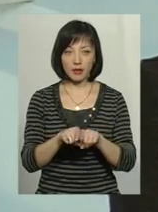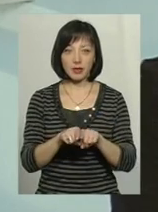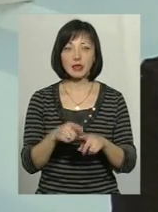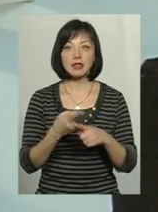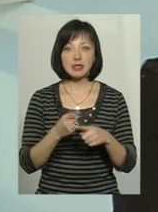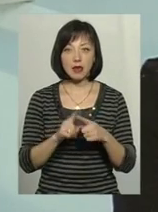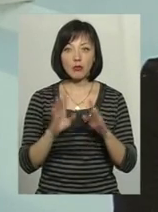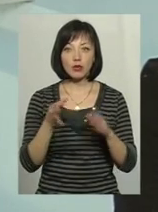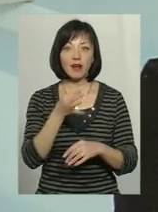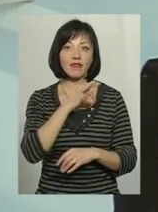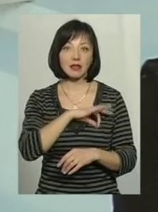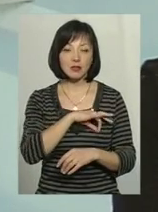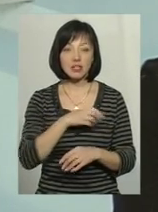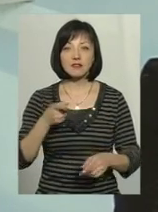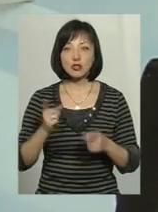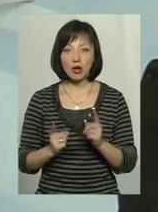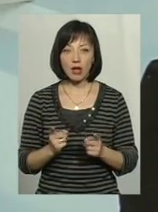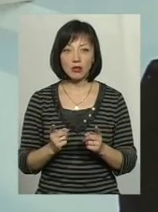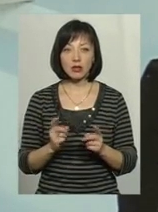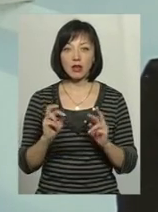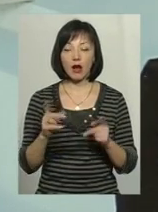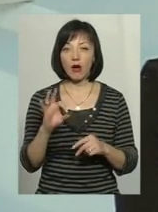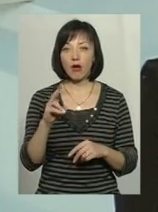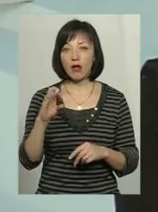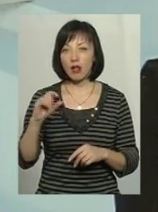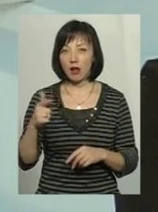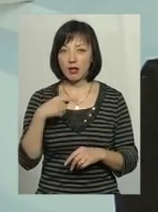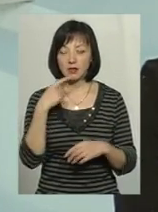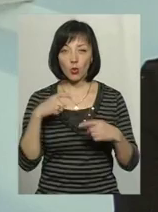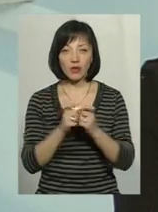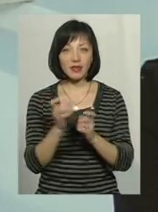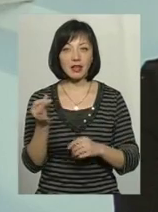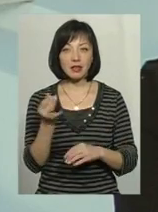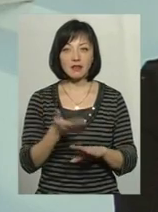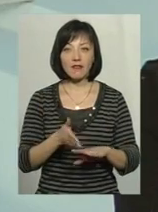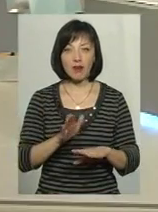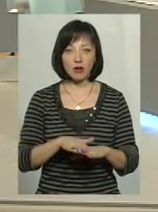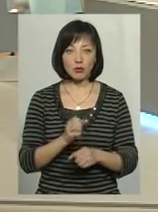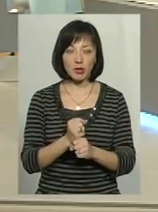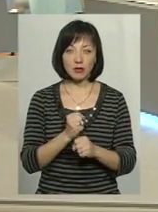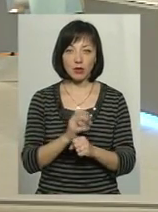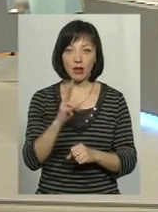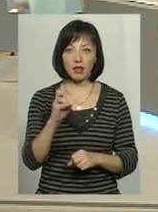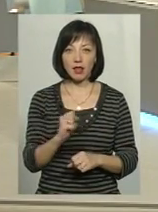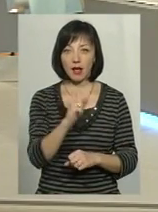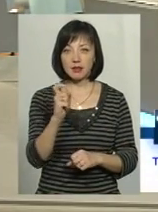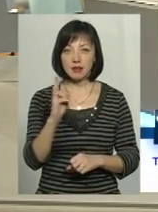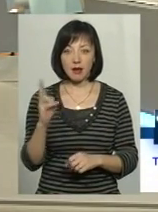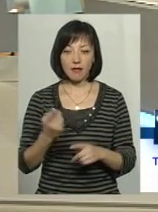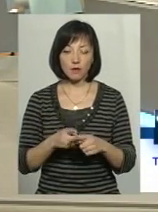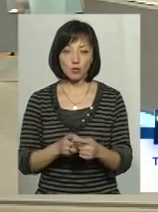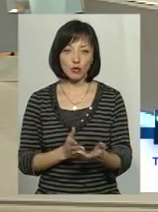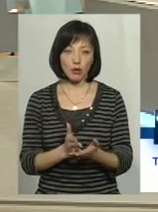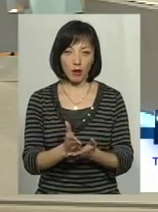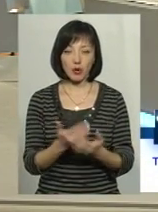Тоді це буде ефективніше. Хоча, звичайно, як Олег казав за конфлікт інтересів, що важко працює НАЗК в цьому напрямку, Я,